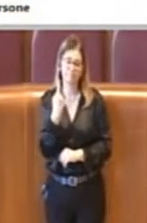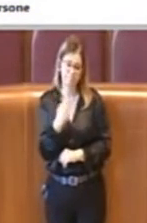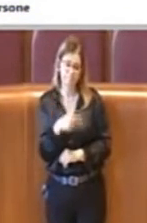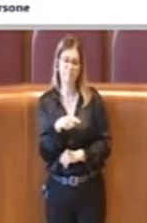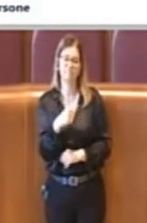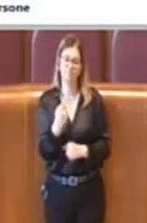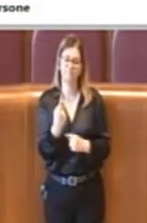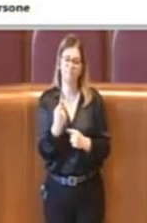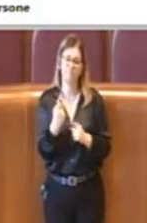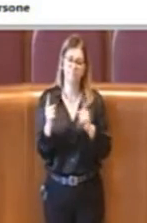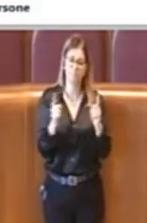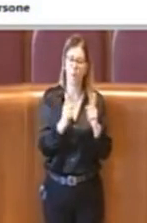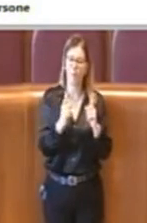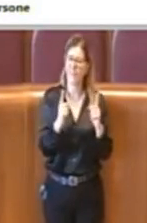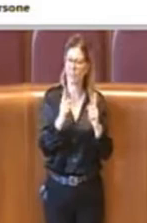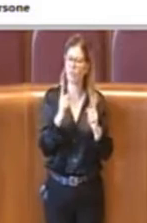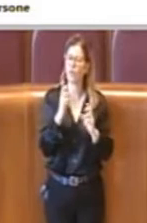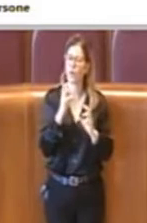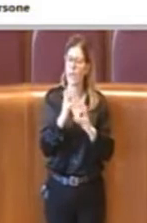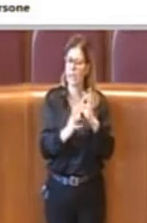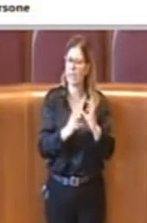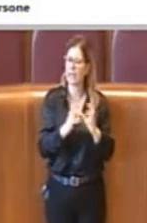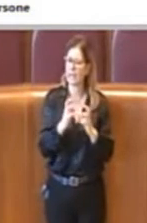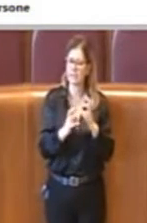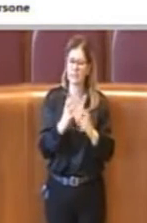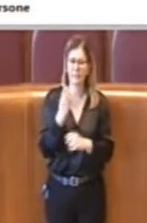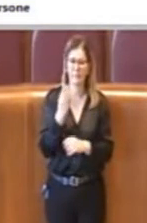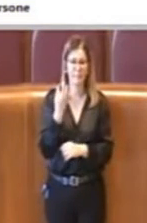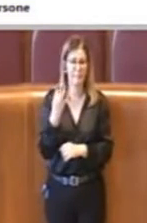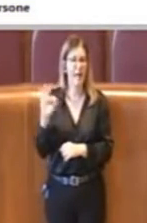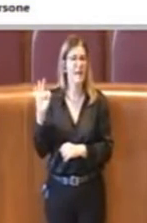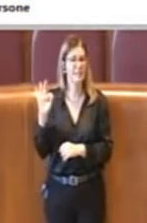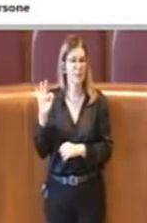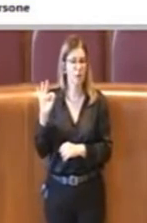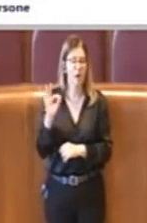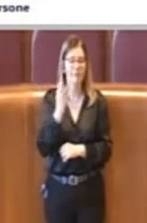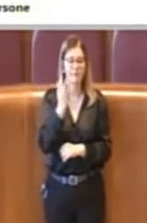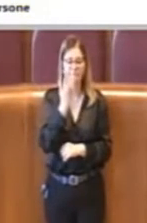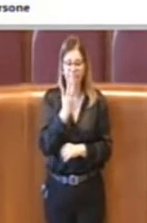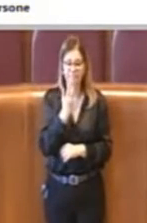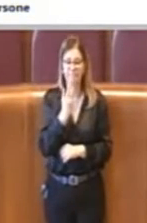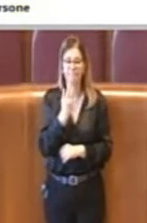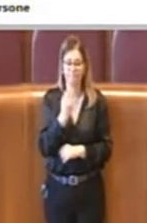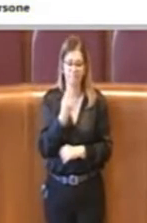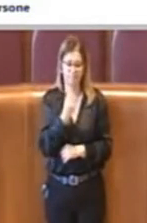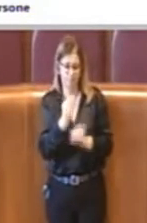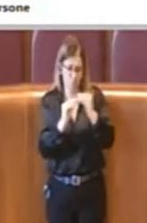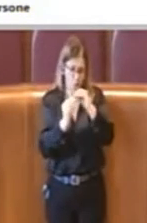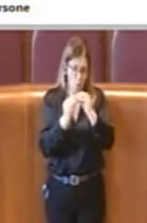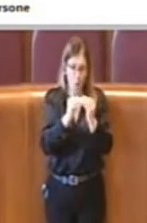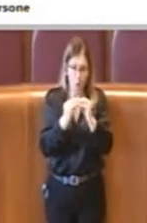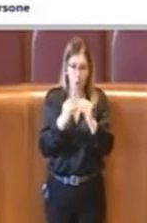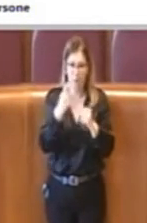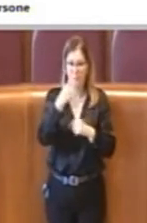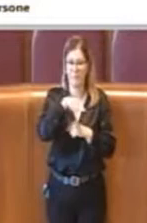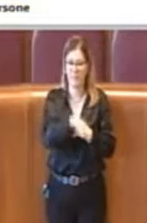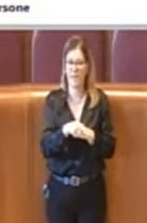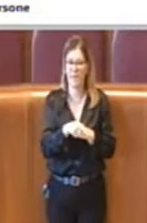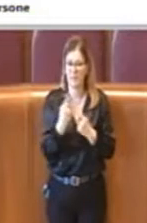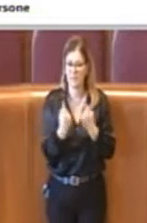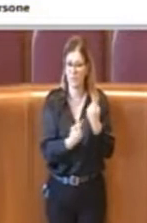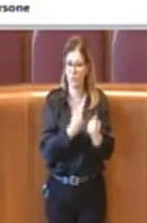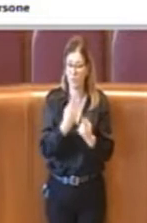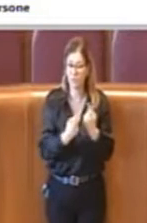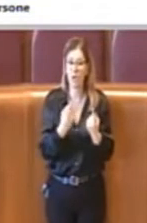momento di crisi per rimmaginare e ripensare a questo settore. Quindi abbiamo cercato di fare tesoro di questo momento di